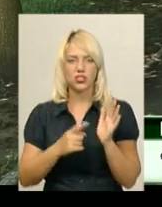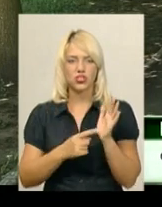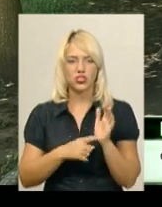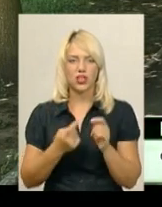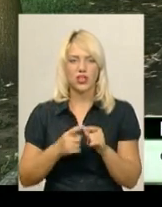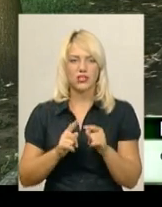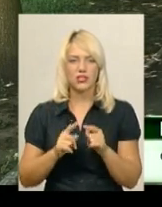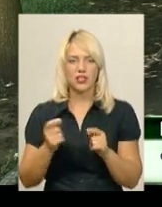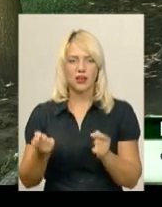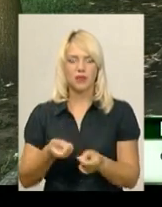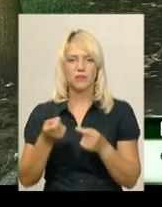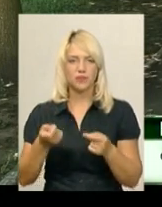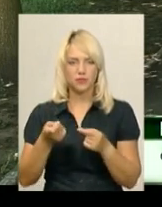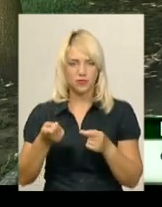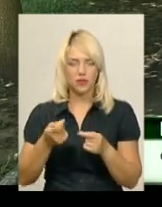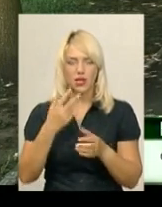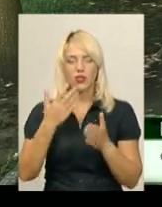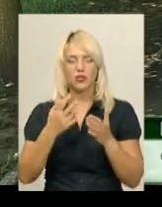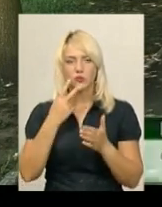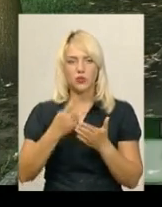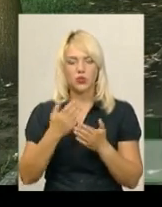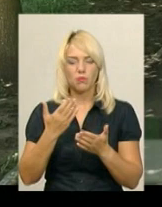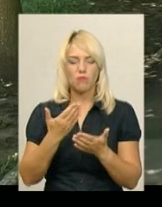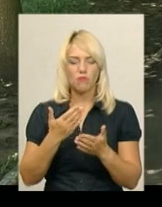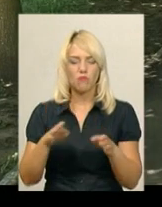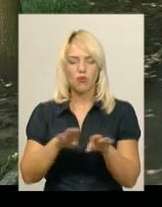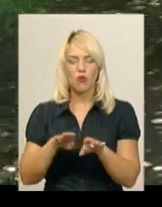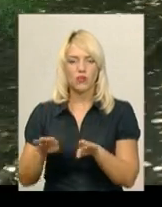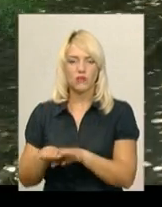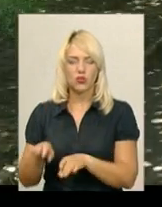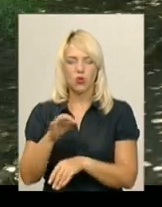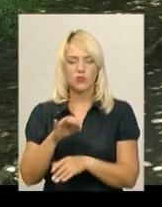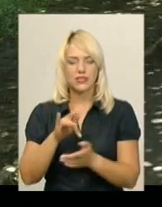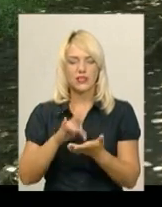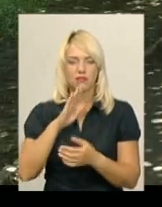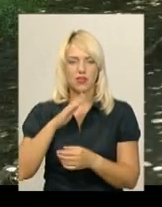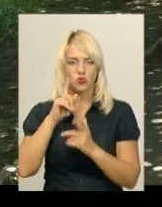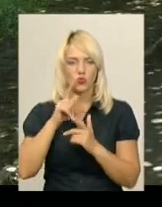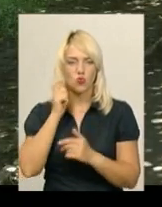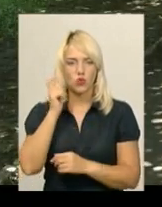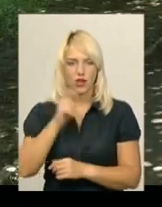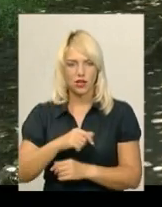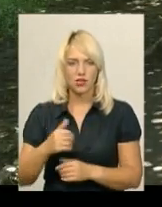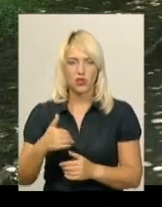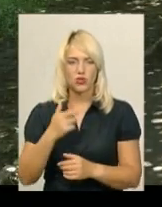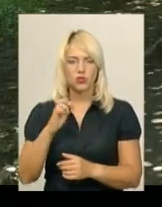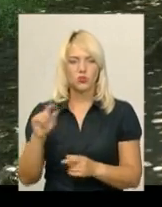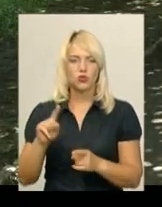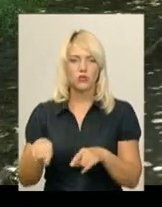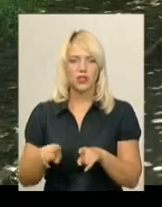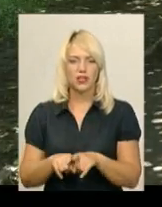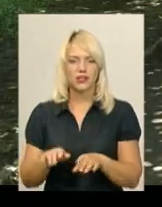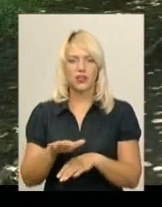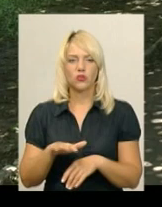досить низький показник, якщо порівнювати між обласними центрами нашої країни. Хотілося, щоб таких територій було більше, тому що вони